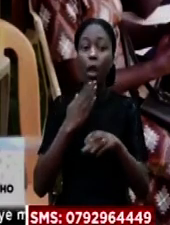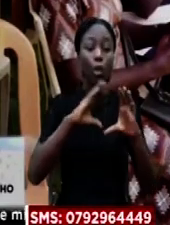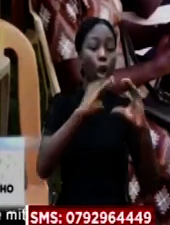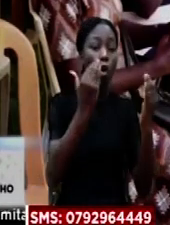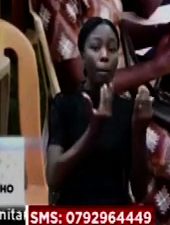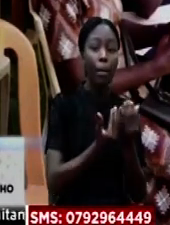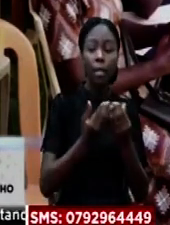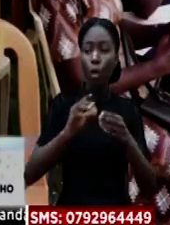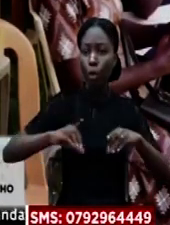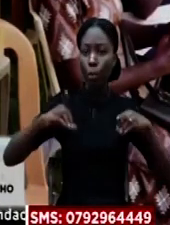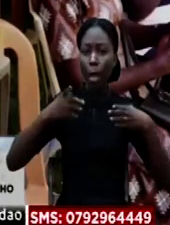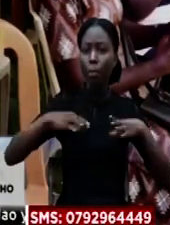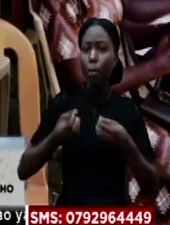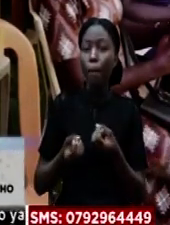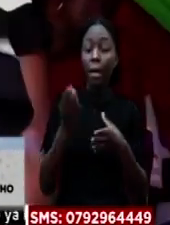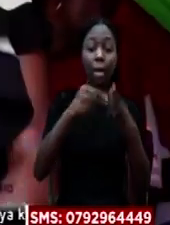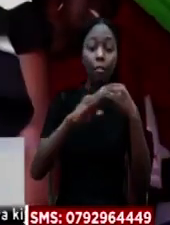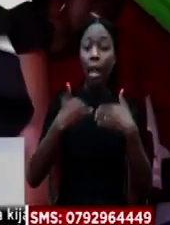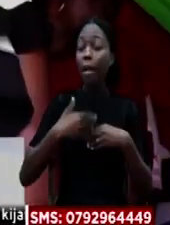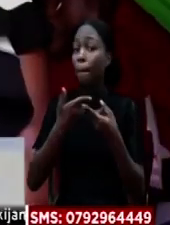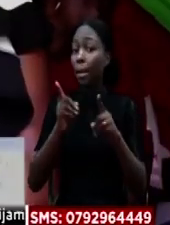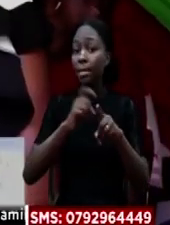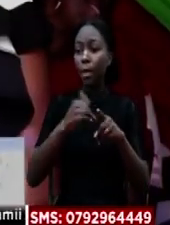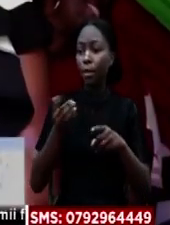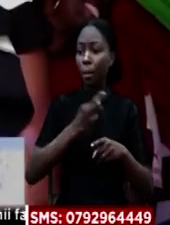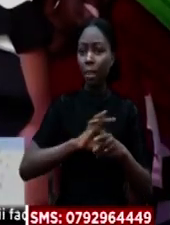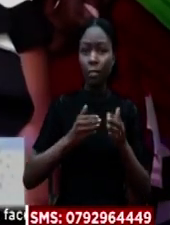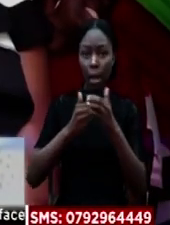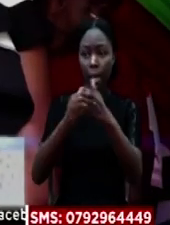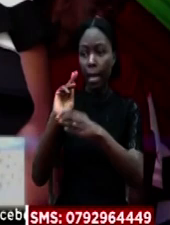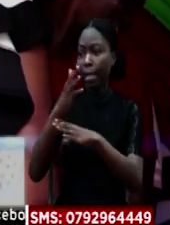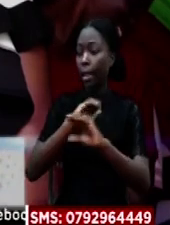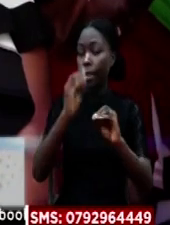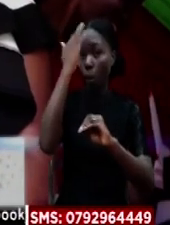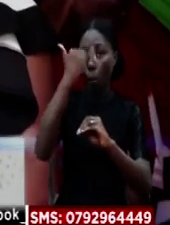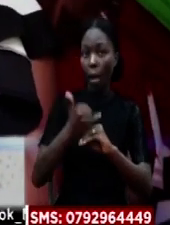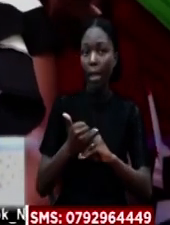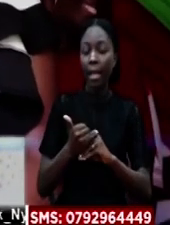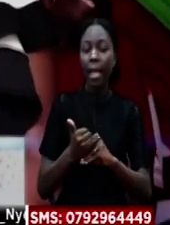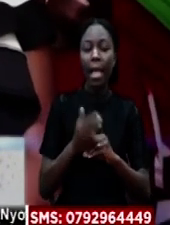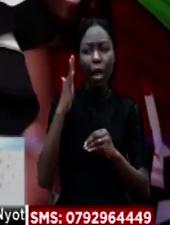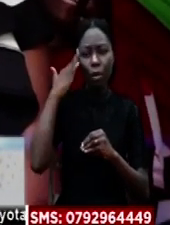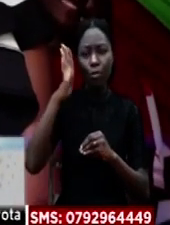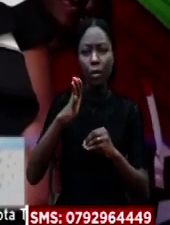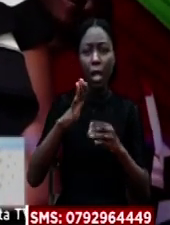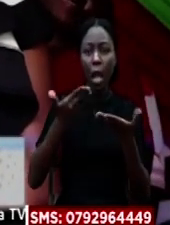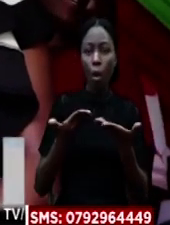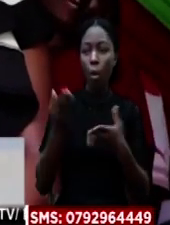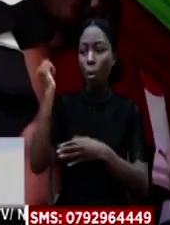magaribi kujivunia idadu kuba wa pigakura Wanakosa kunufaika na uongozi nchini Kutoka na nakosa msimamo wadhabiti